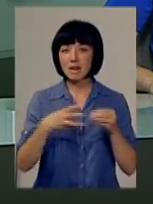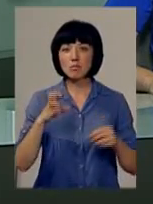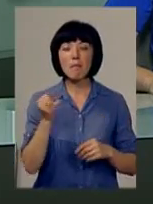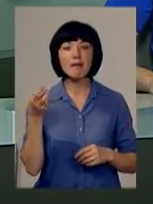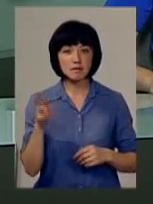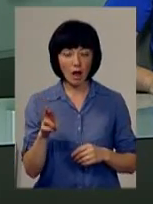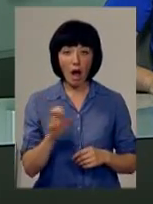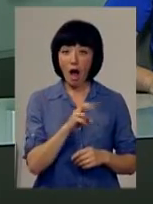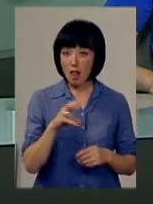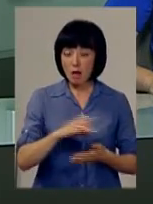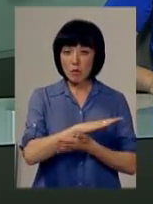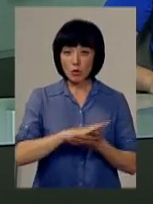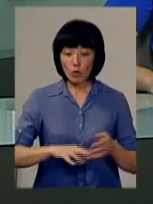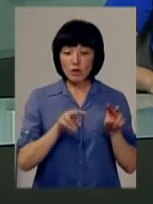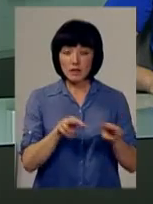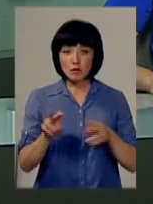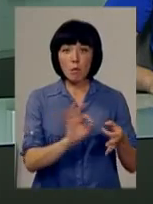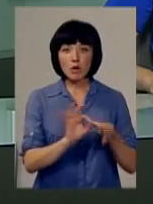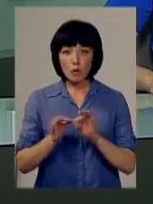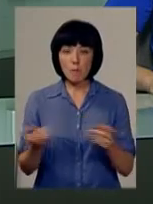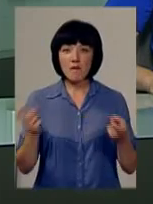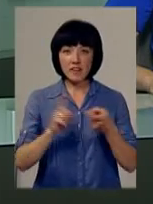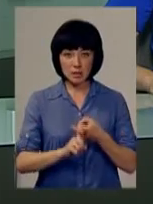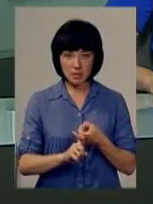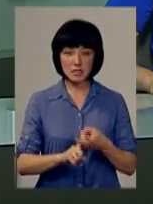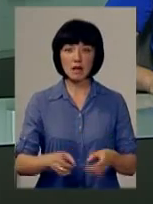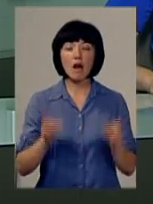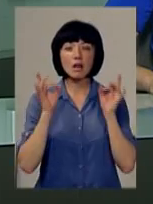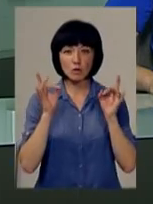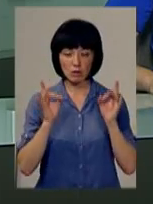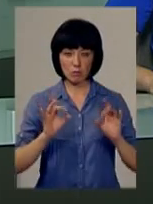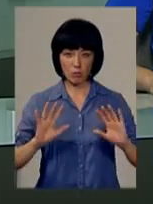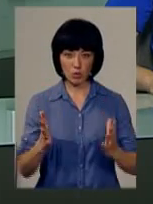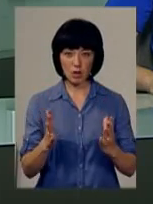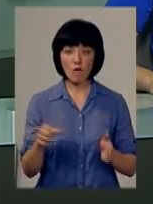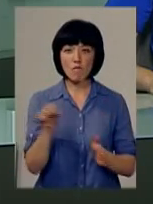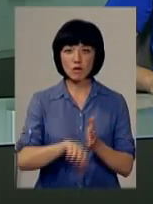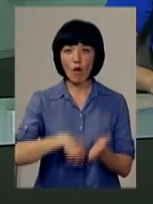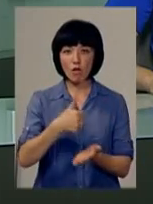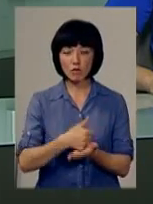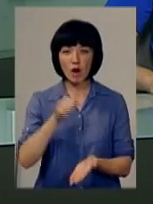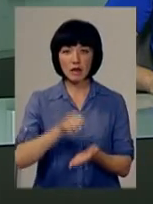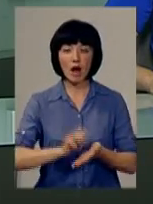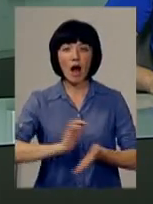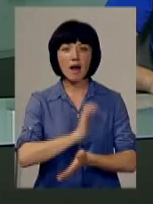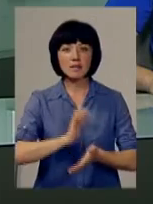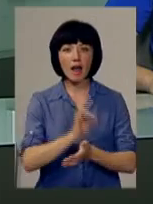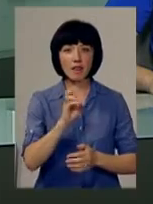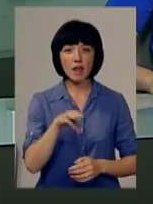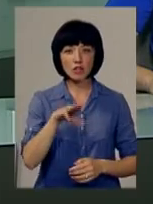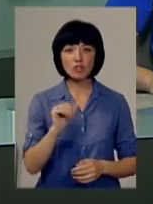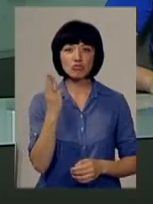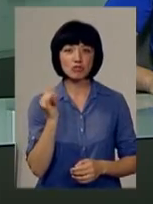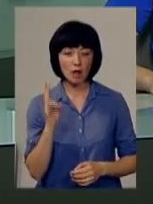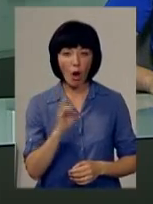березня. Утім, ми продовжуємо відстежувати подроби, пов'язані із резонансною подією. Вбитство головного редактора газети «Натішинський вісник» Ольги